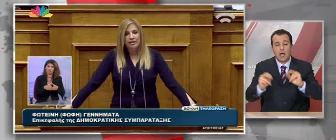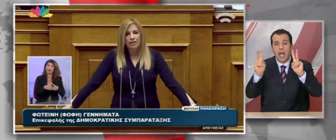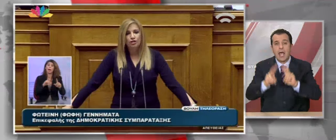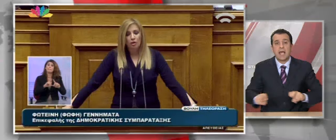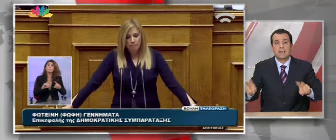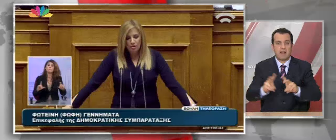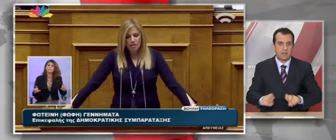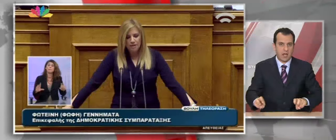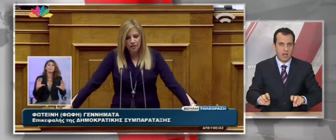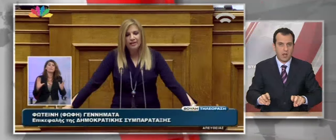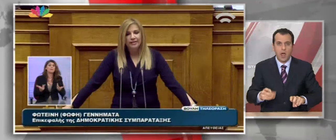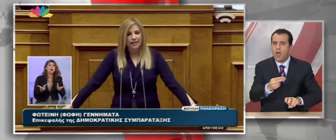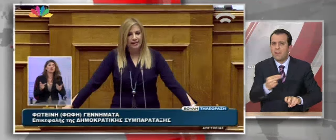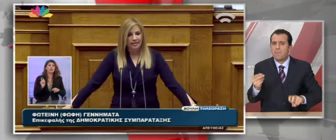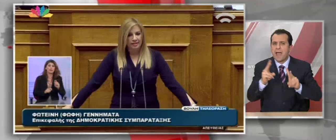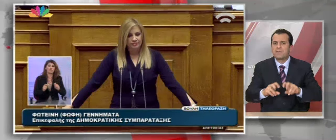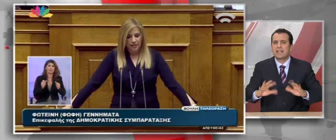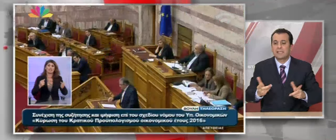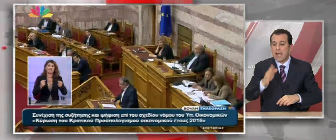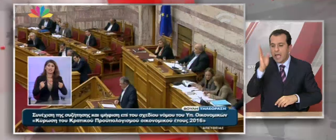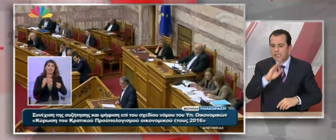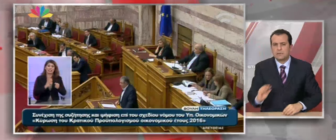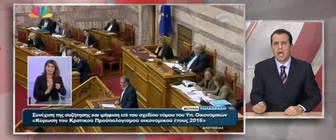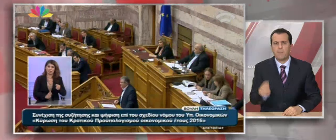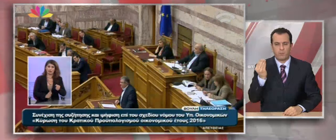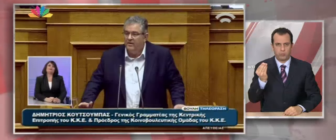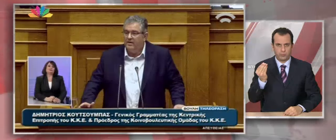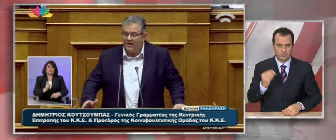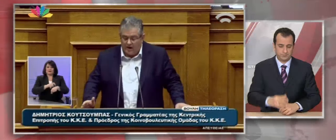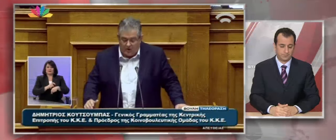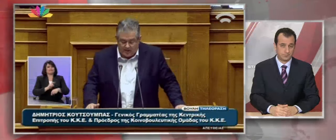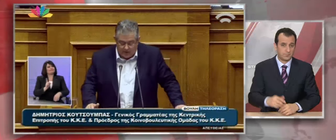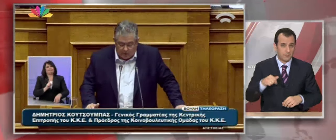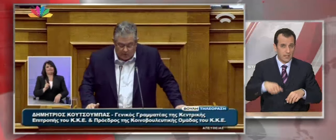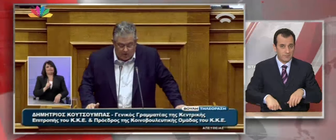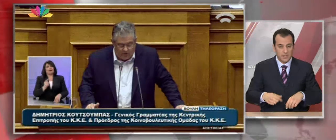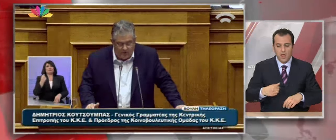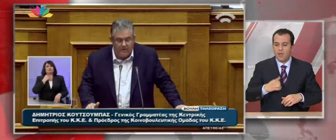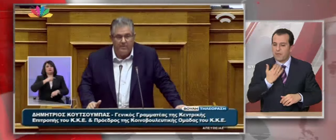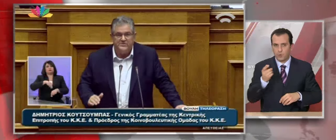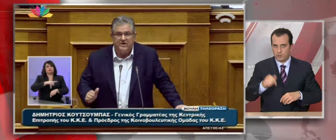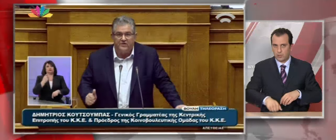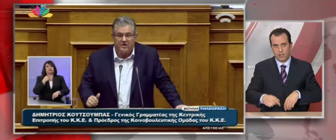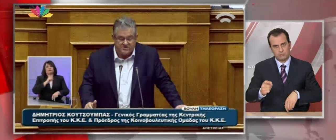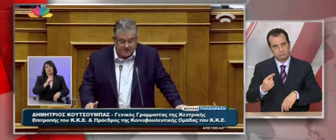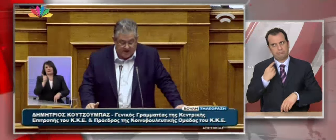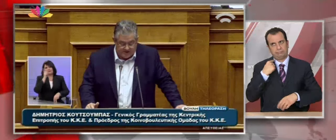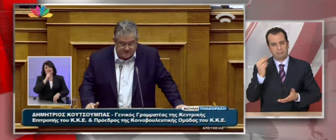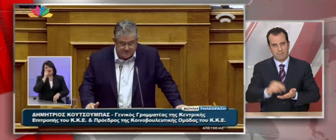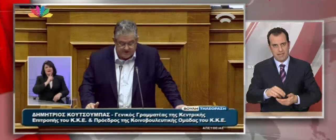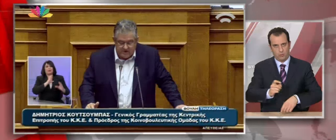αντικείμενο το πώς δημιουργήθηκε η κρίση. Δεν είναι ώρα για άλλο χαμένο χρόνο με ψεύτικες